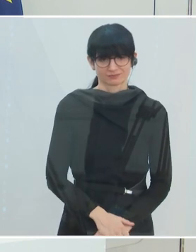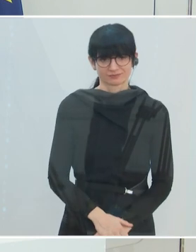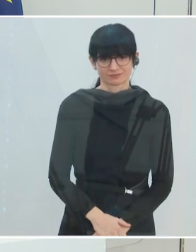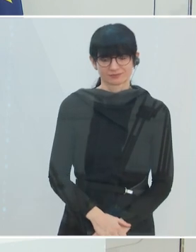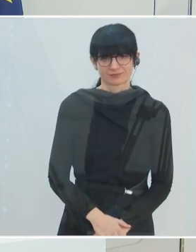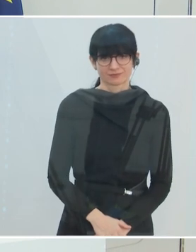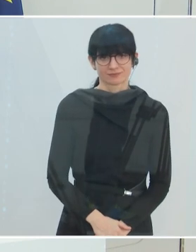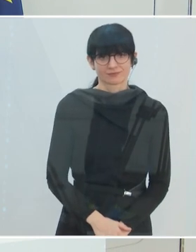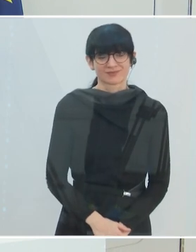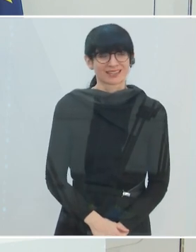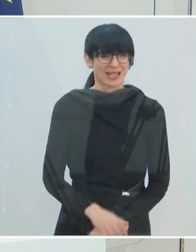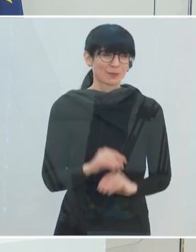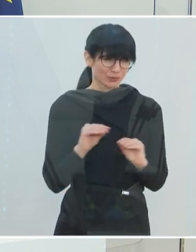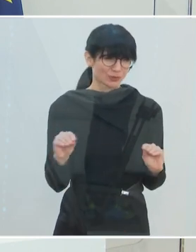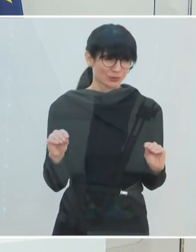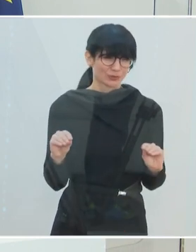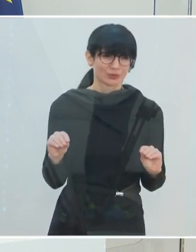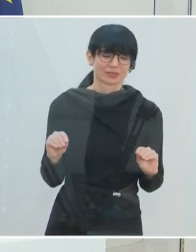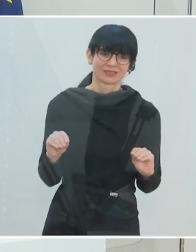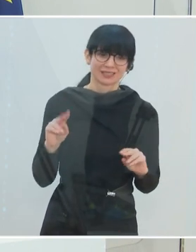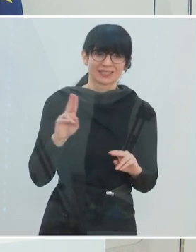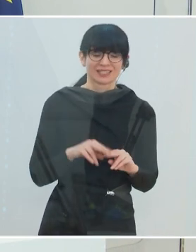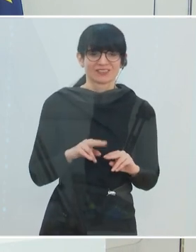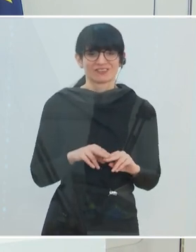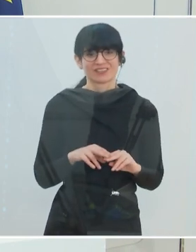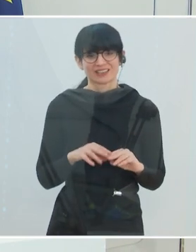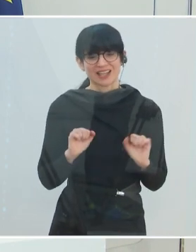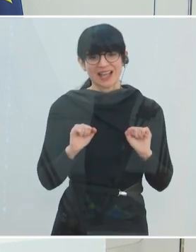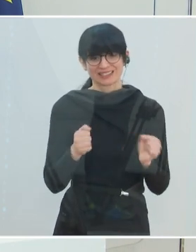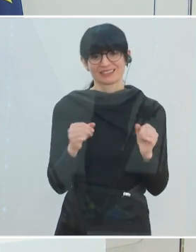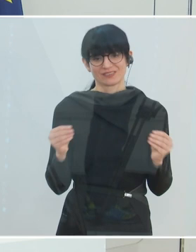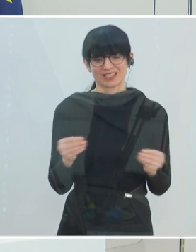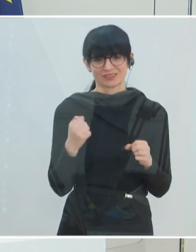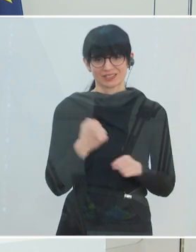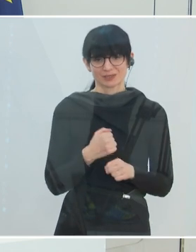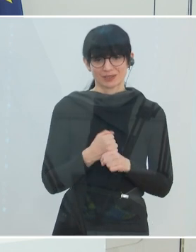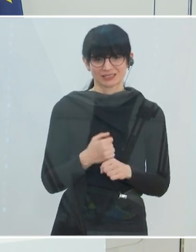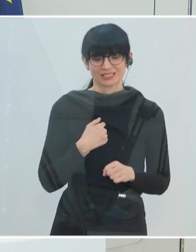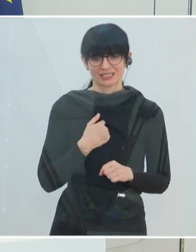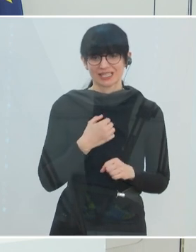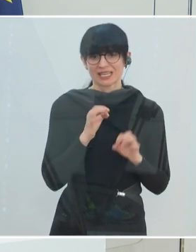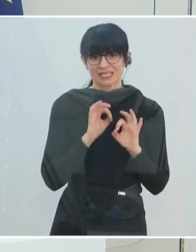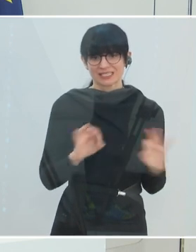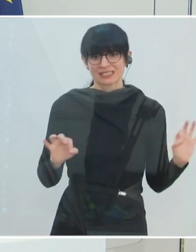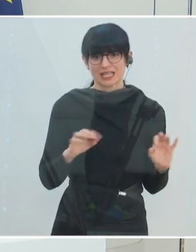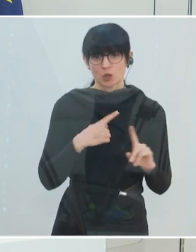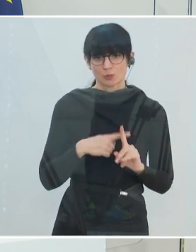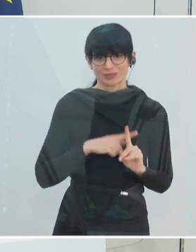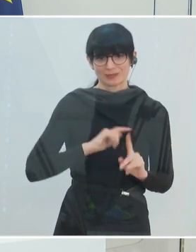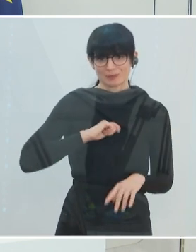Allerdings nur dann, wenn wir wirklich etwas dafür tun. Ich habe zuerst gesagt, ich bin sehr optimistisch, dass wir